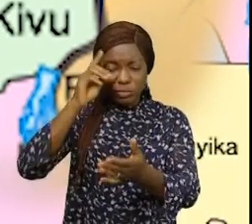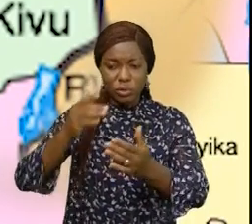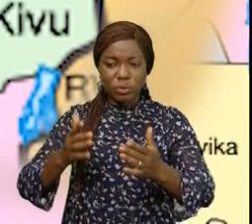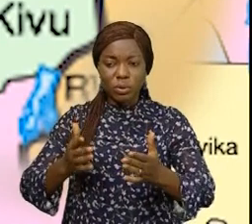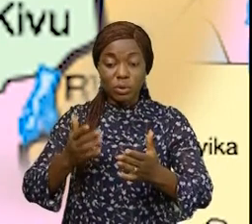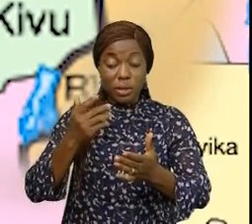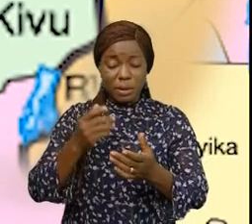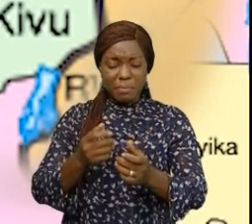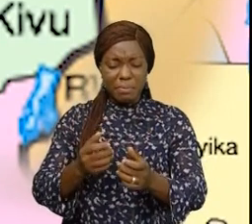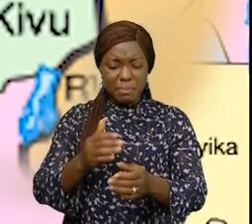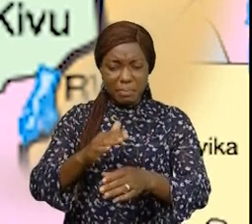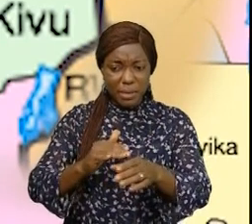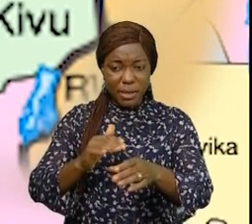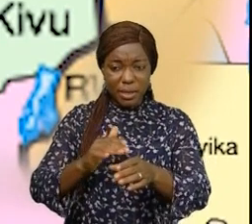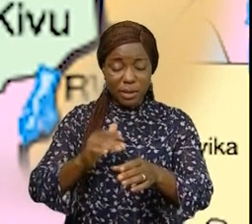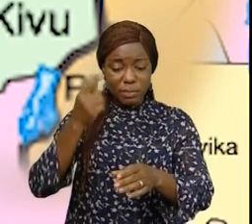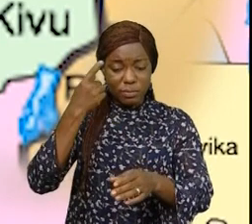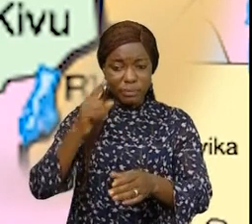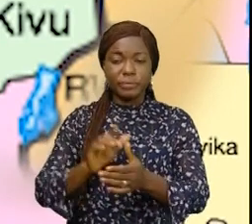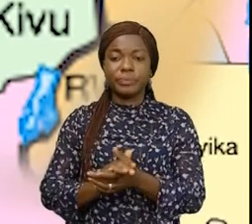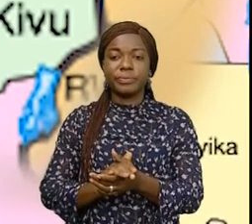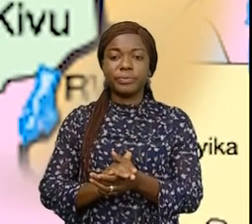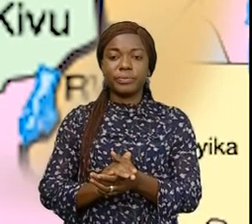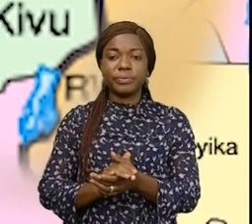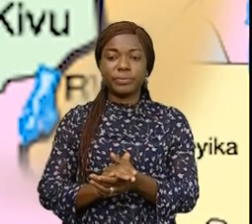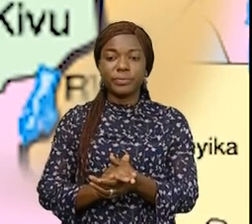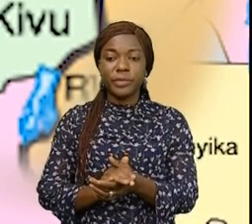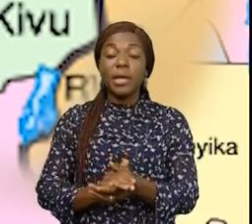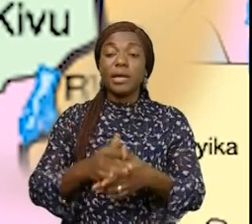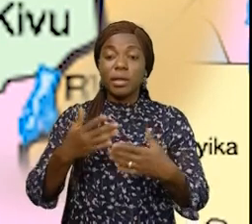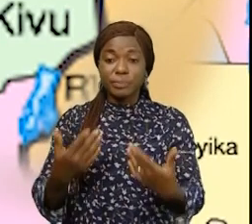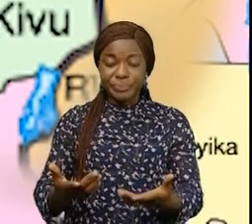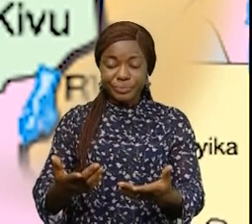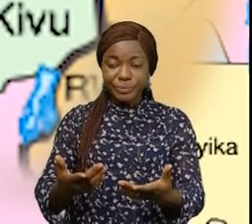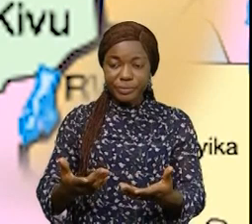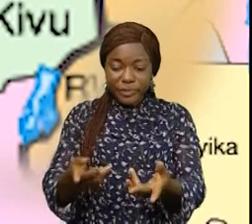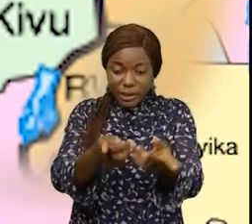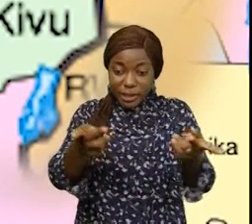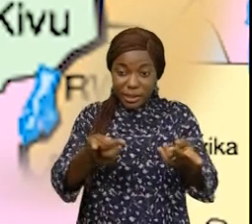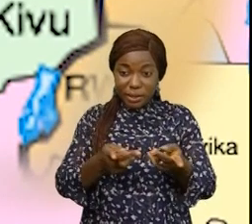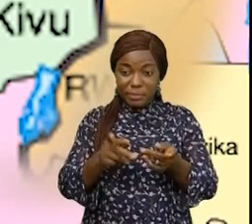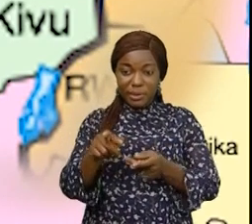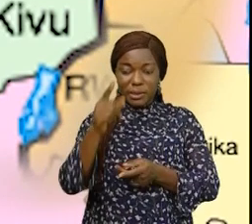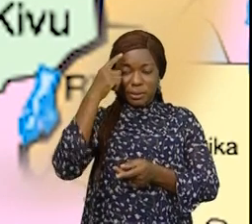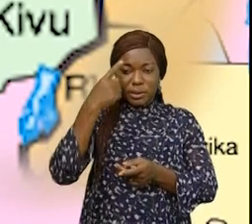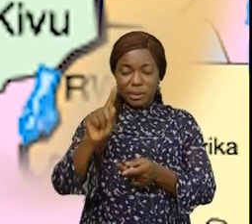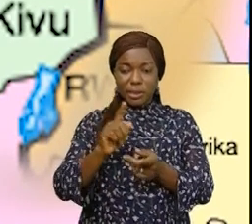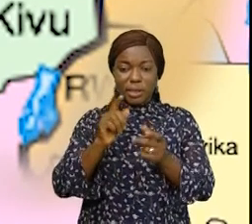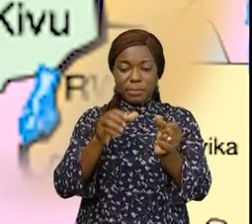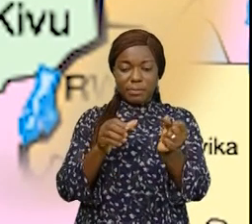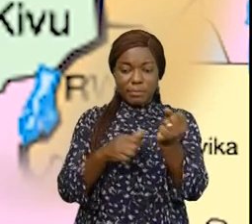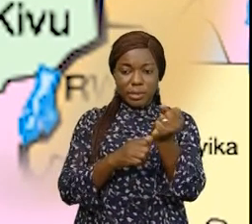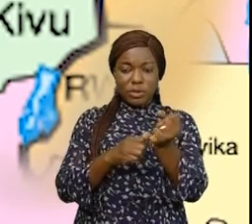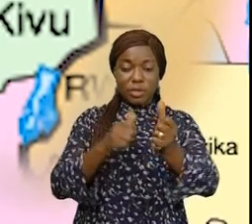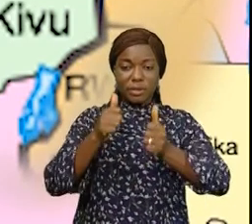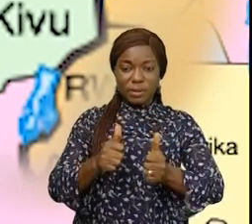voire sans aucun précurseur. Les zones d'habitation exposées par les risques liés